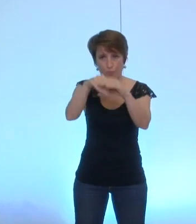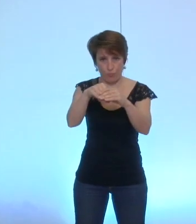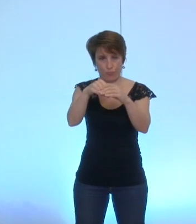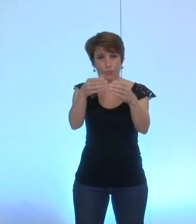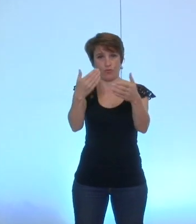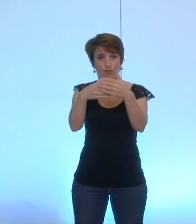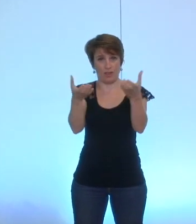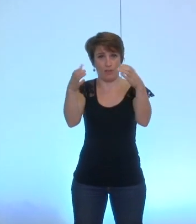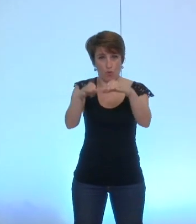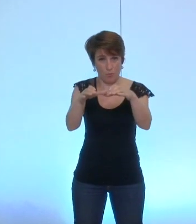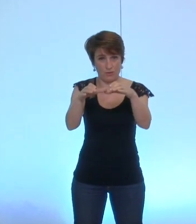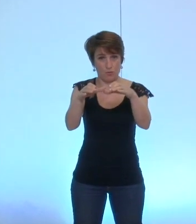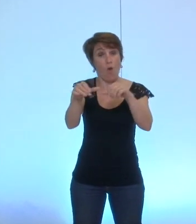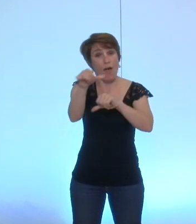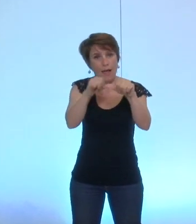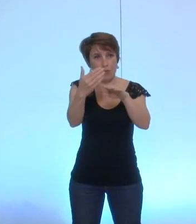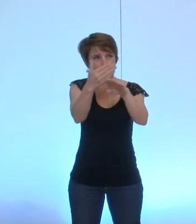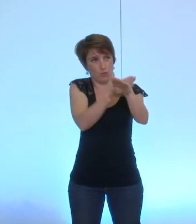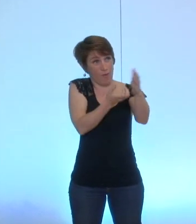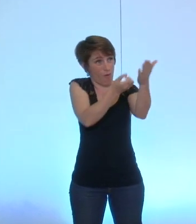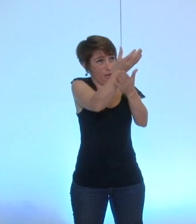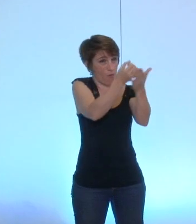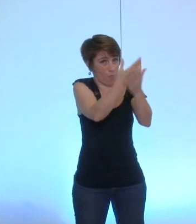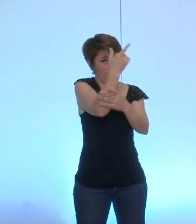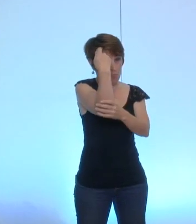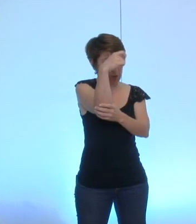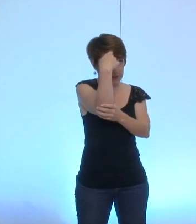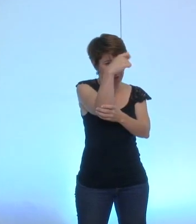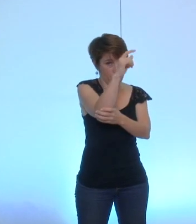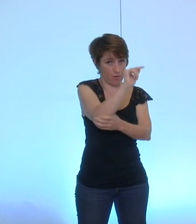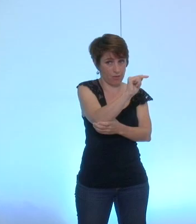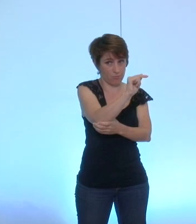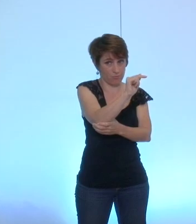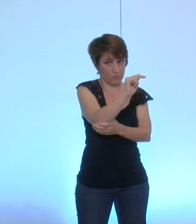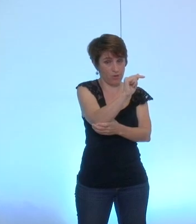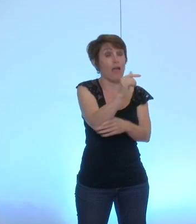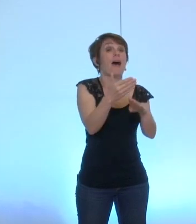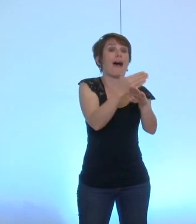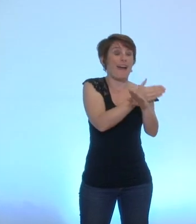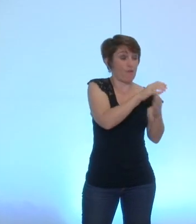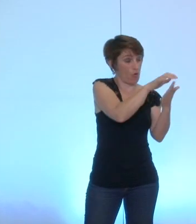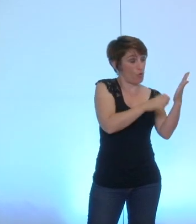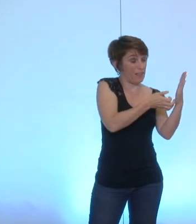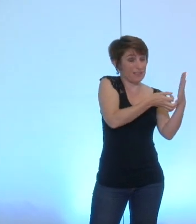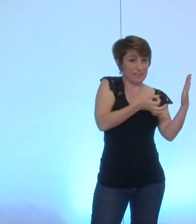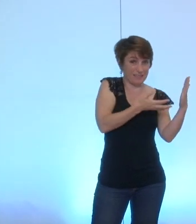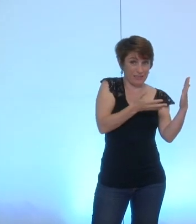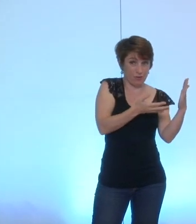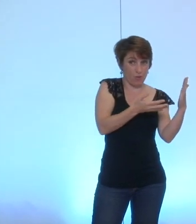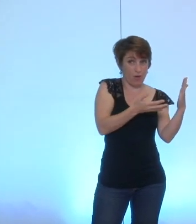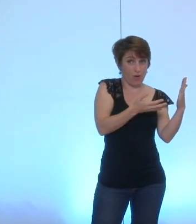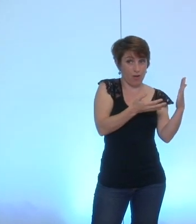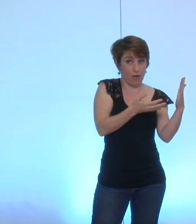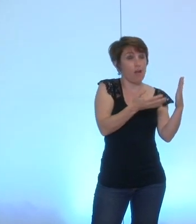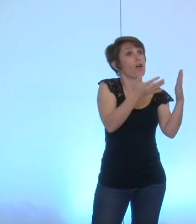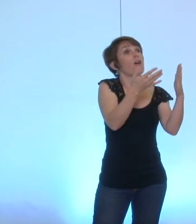informé préalablement le président donc ça c'est la proposition nouvelle et non pas comme c'était écrit jusqu'à présent après accord